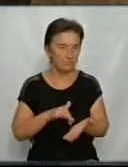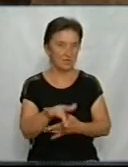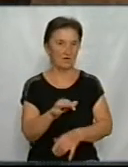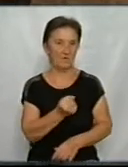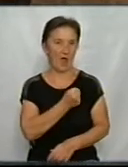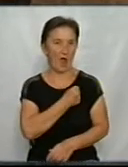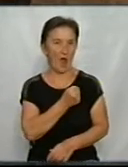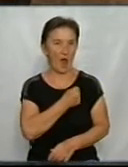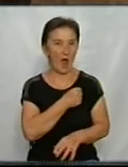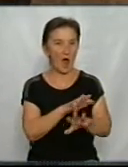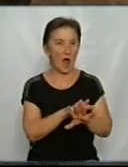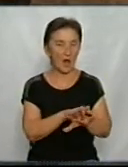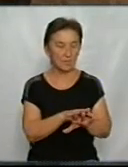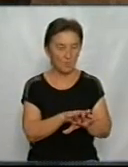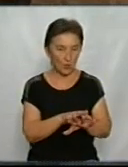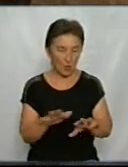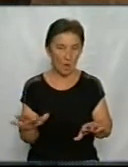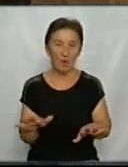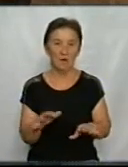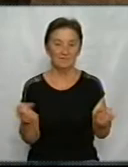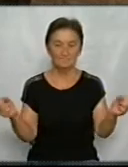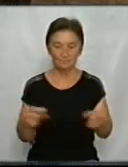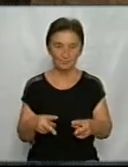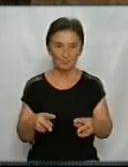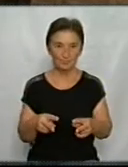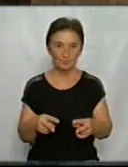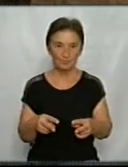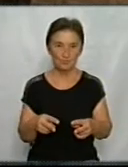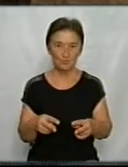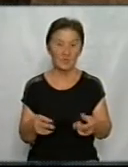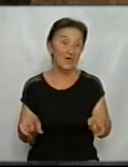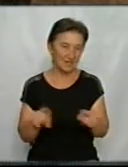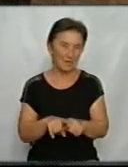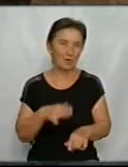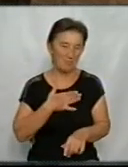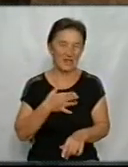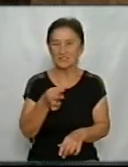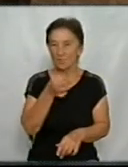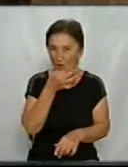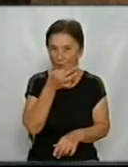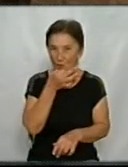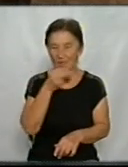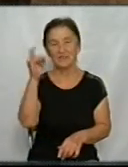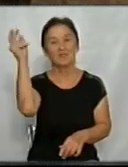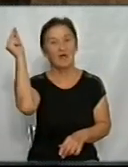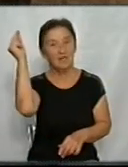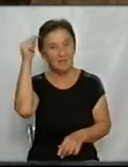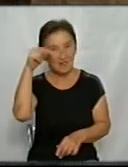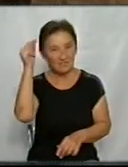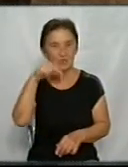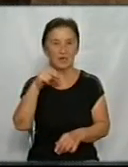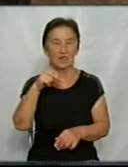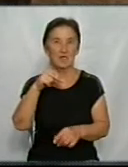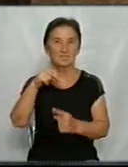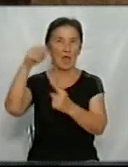саме війська спеціального призначення. Воно так сподобалось. Навчання саме, це стрибки з